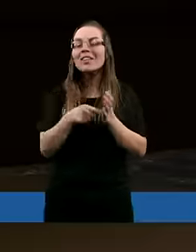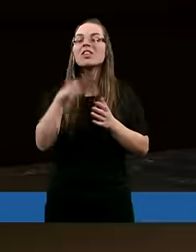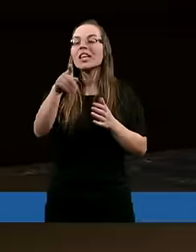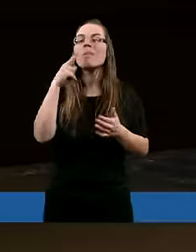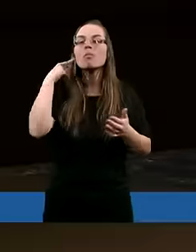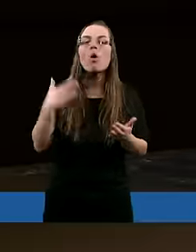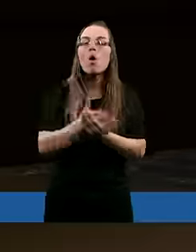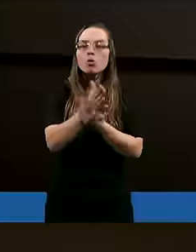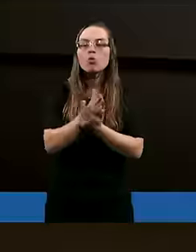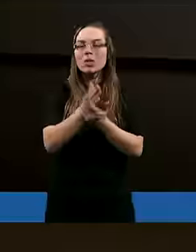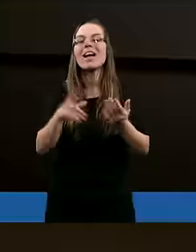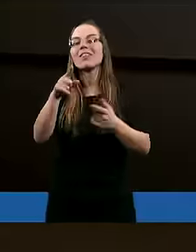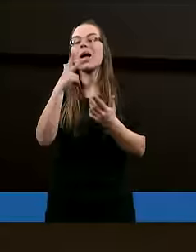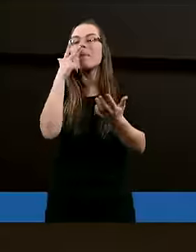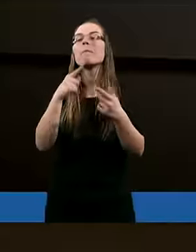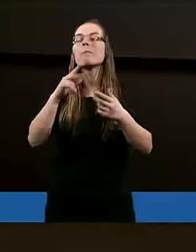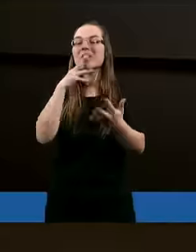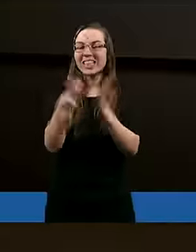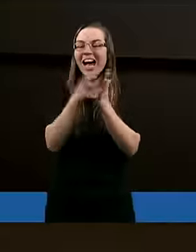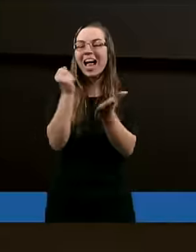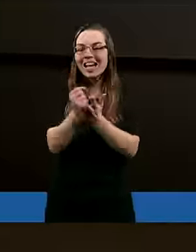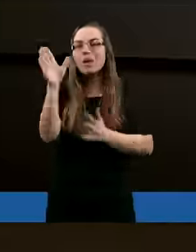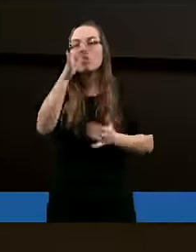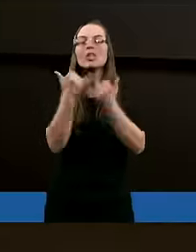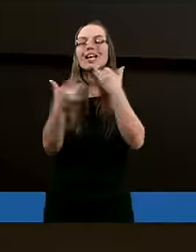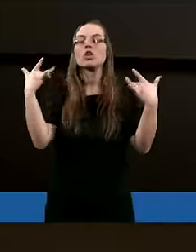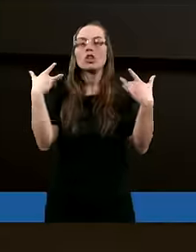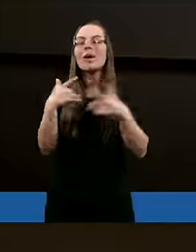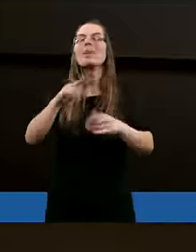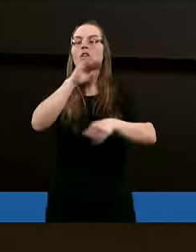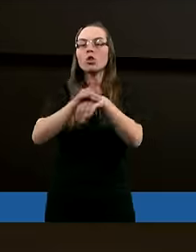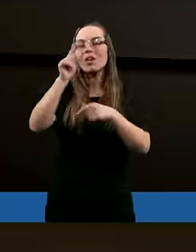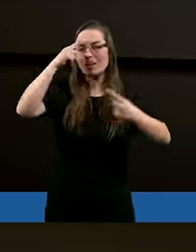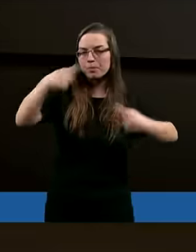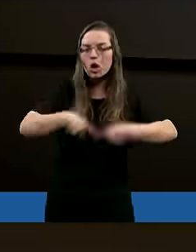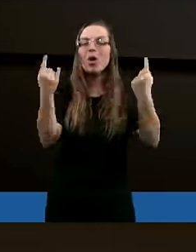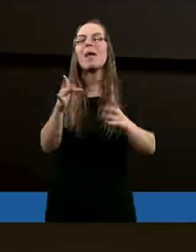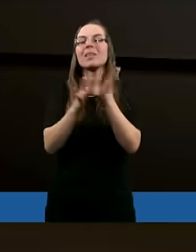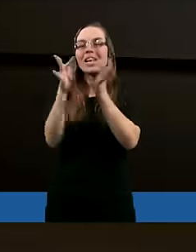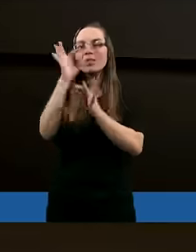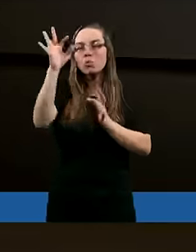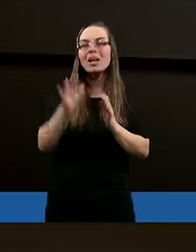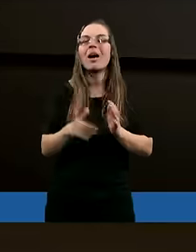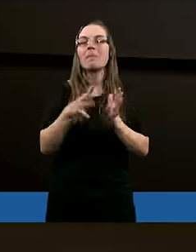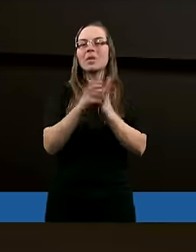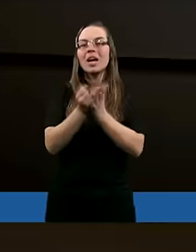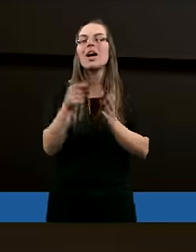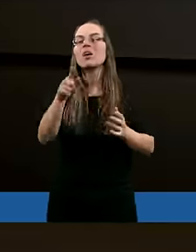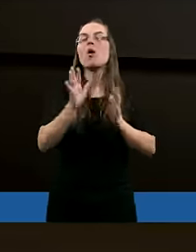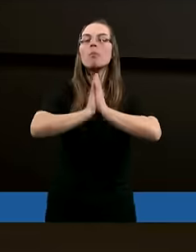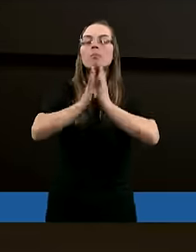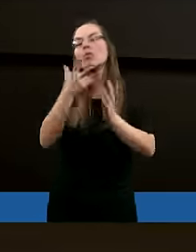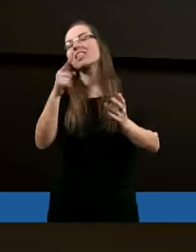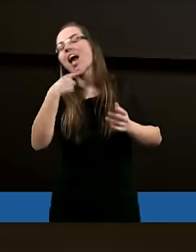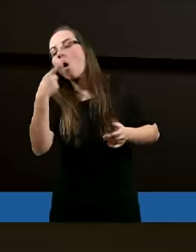posłuszeństwo. To są te przykazania Boże. Jeżeli żyjemy zgodnie z przykazaniami Jezusa, to on mówi, one są proste.